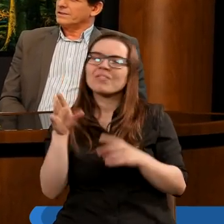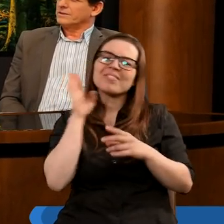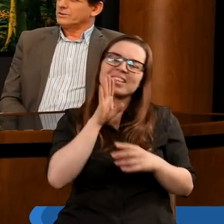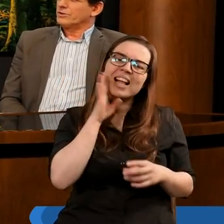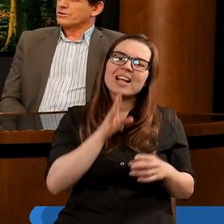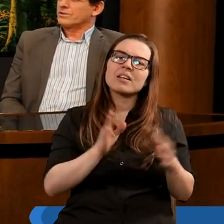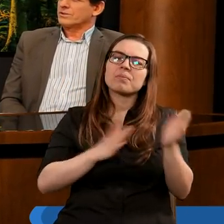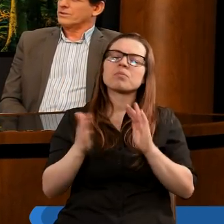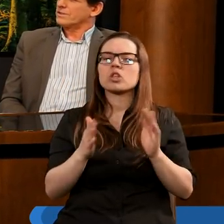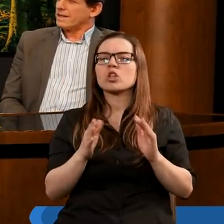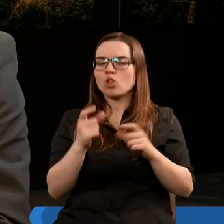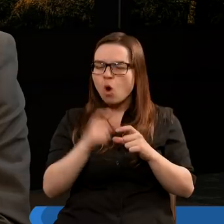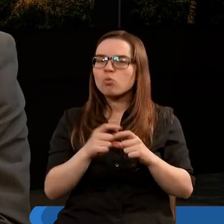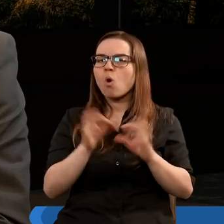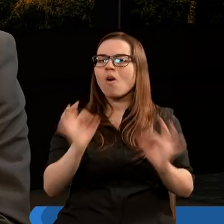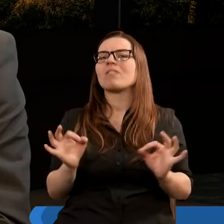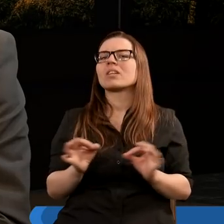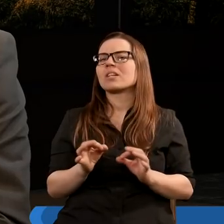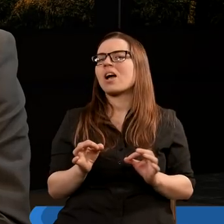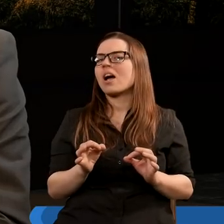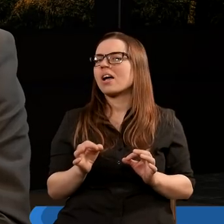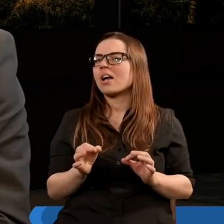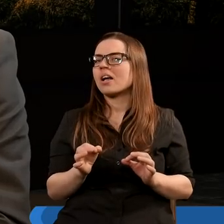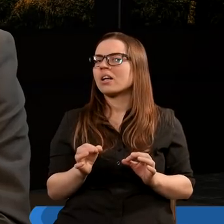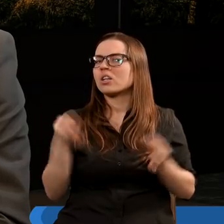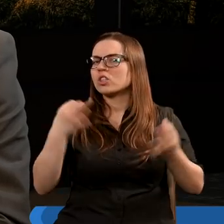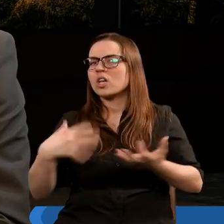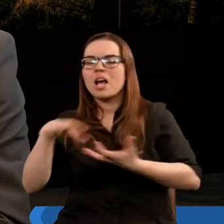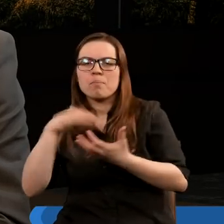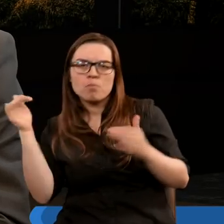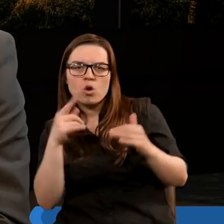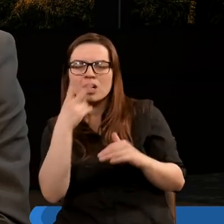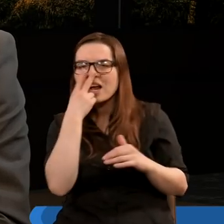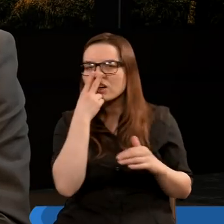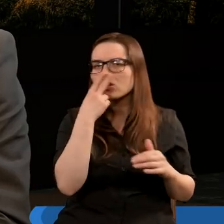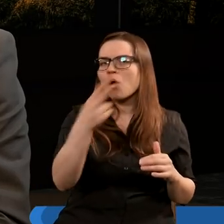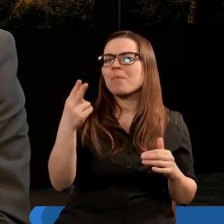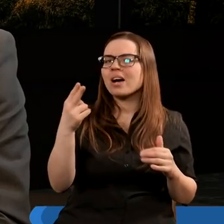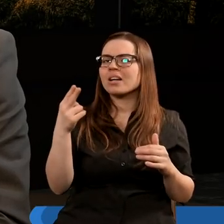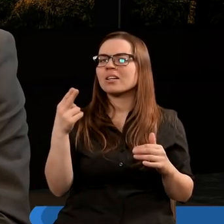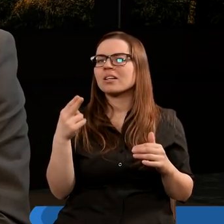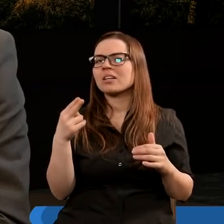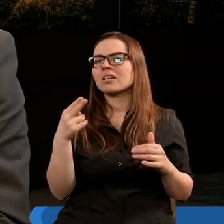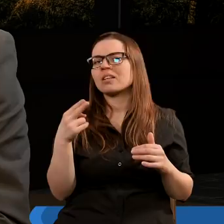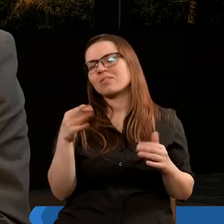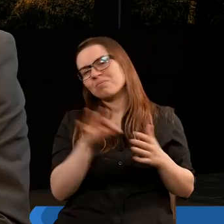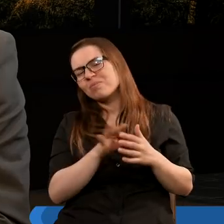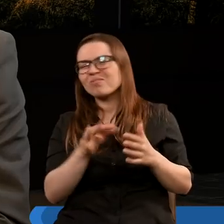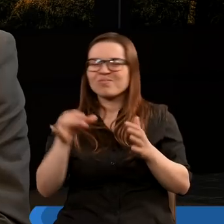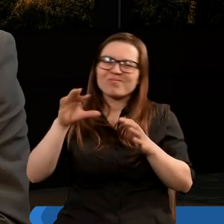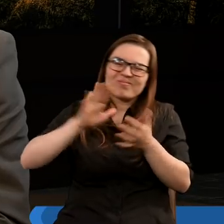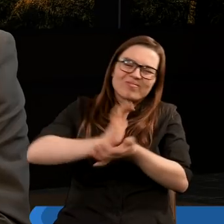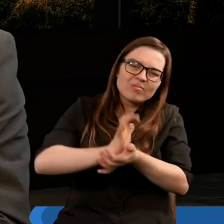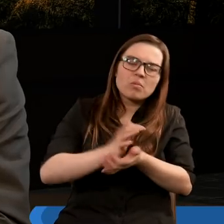taki dość dosadny. Wręcz dzisiaj na świecie można zobaczyć w poniewierce